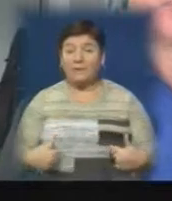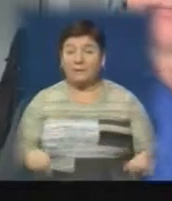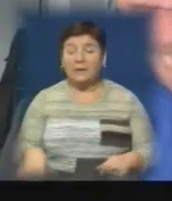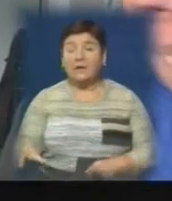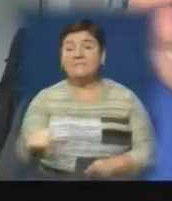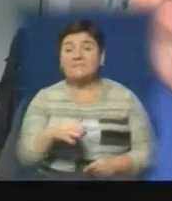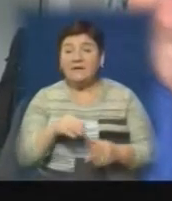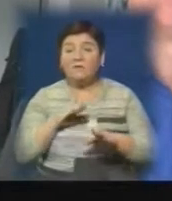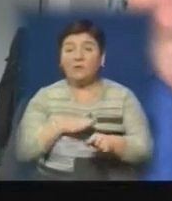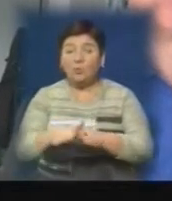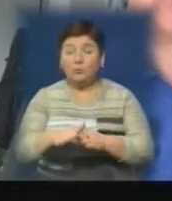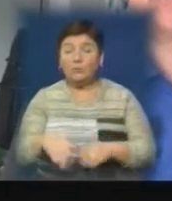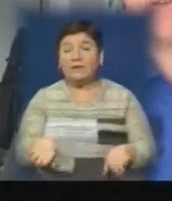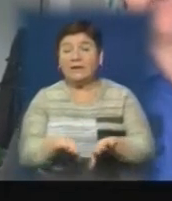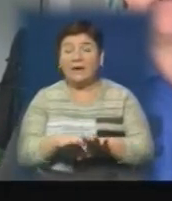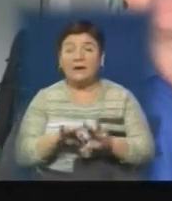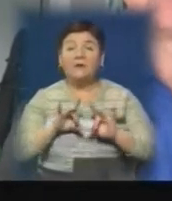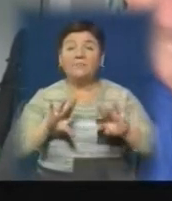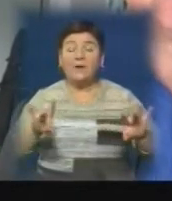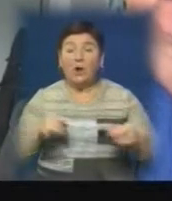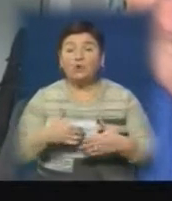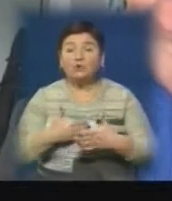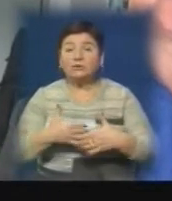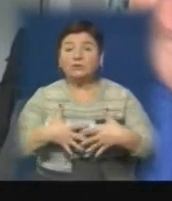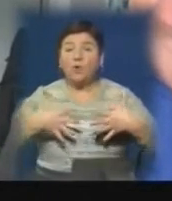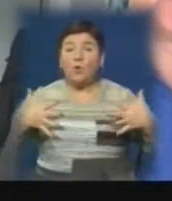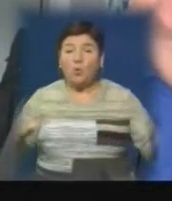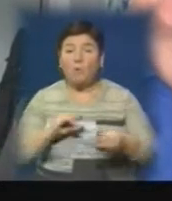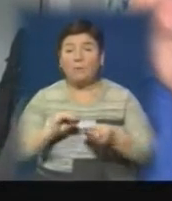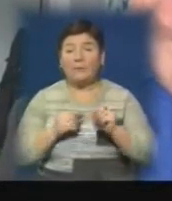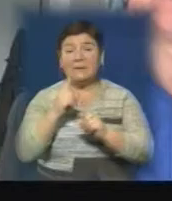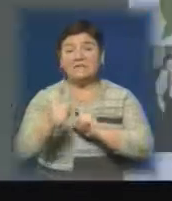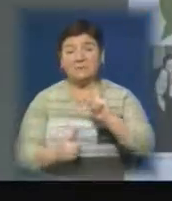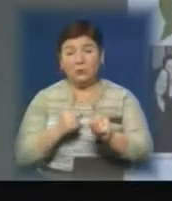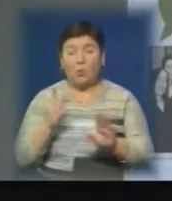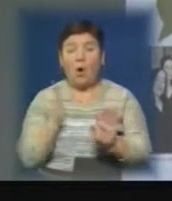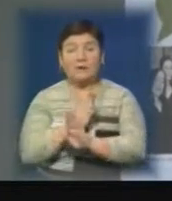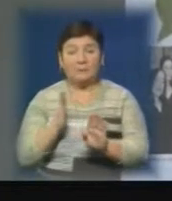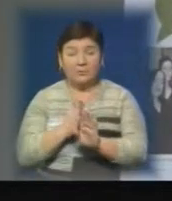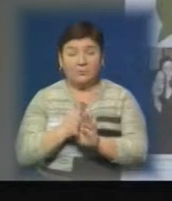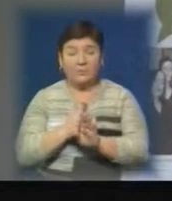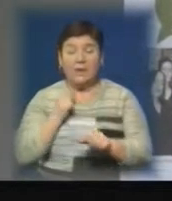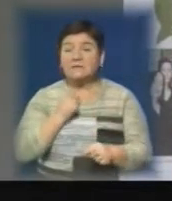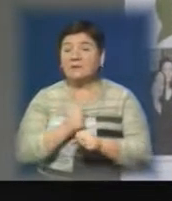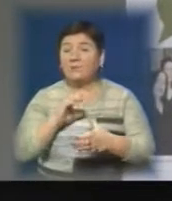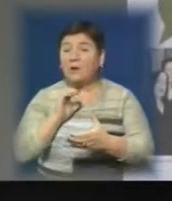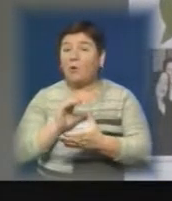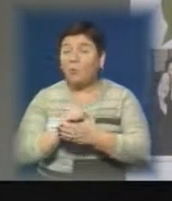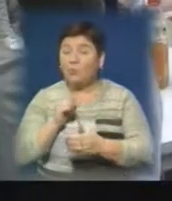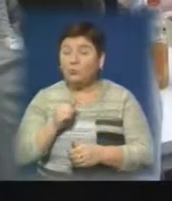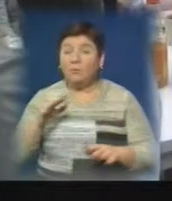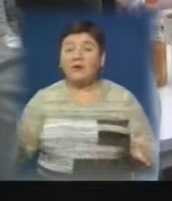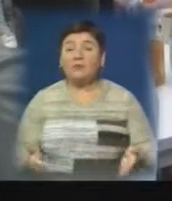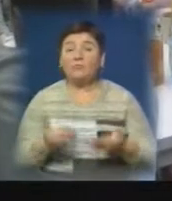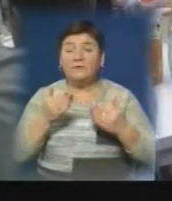Всі вони виконують роль мультиплікаторів у донесенні до широкого загалу проблем зміни клімату. Знайомство з роботою порталу «Рятівник